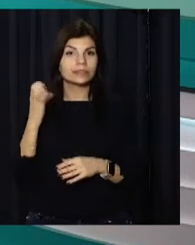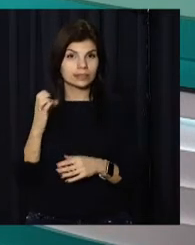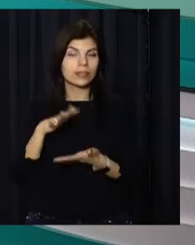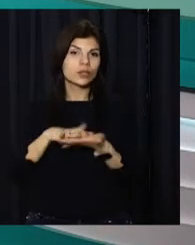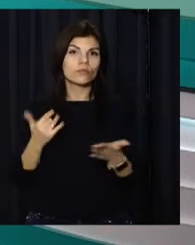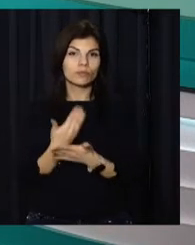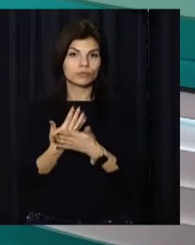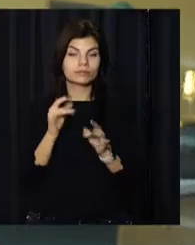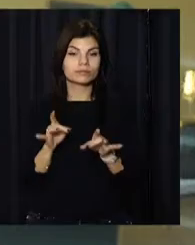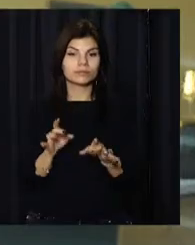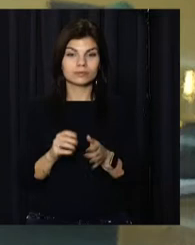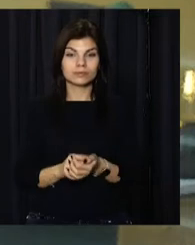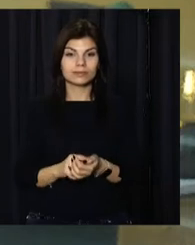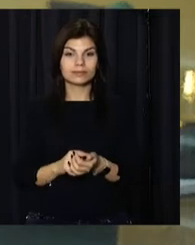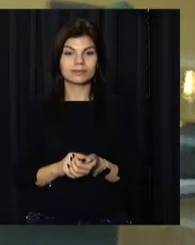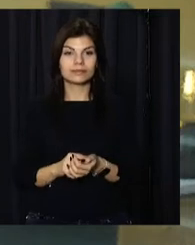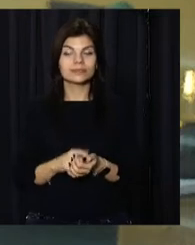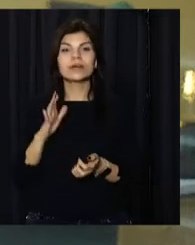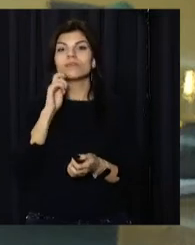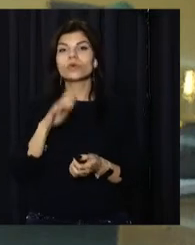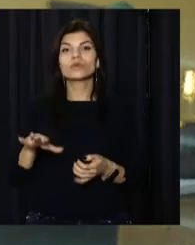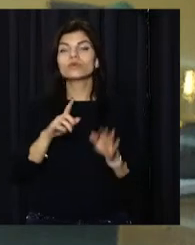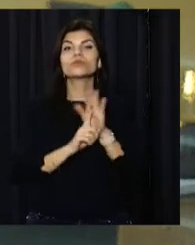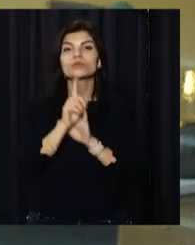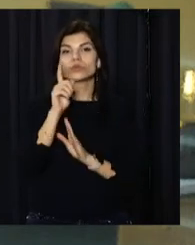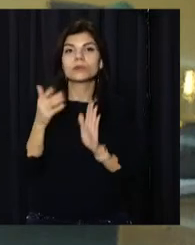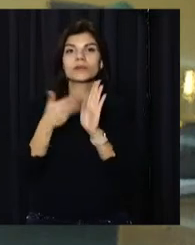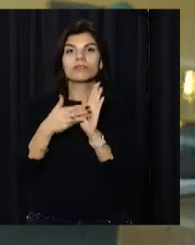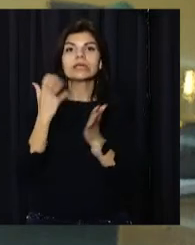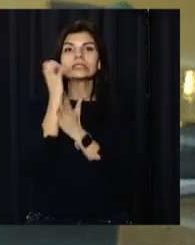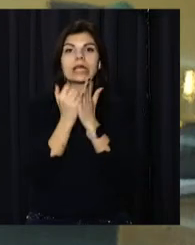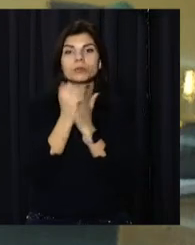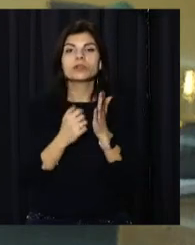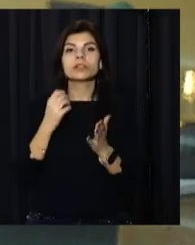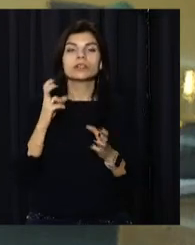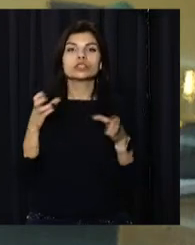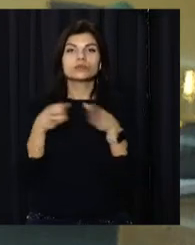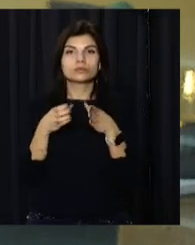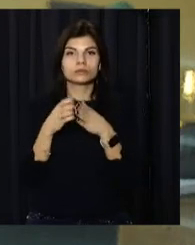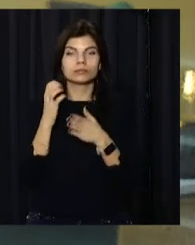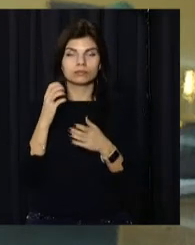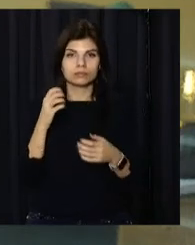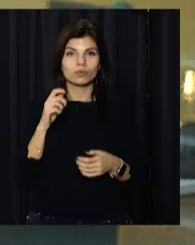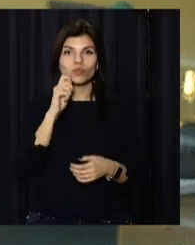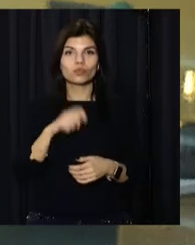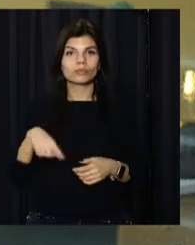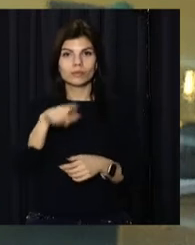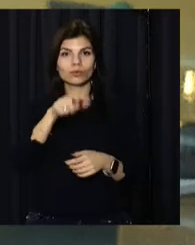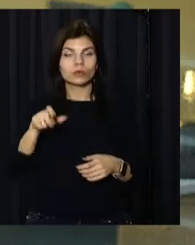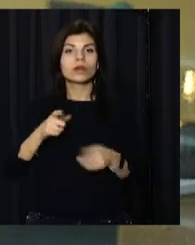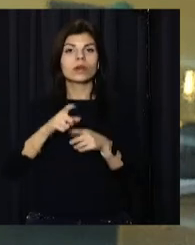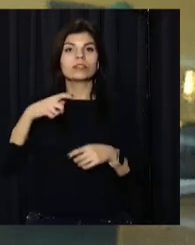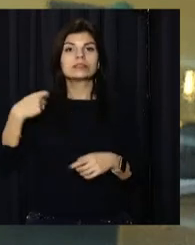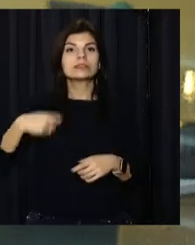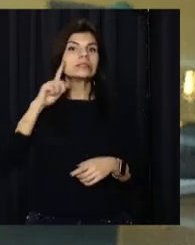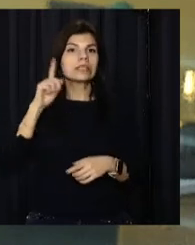– далі у випуску. В Україні розпочався призов резервістів Збройних Сил України. Відповідний указ підписав президент